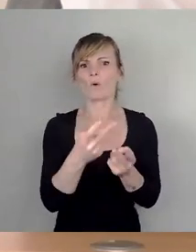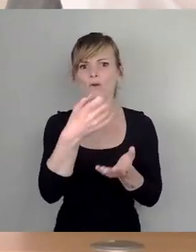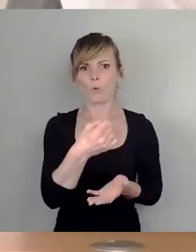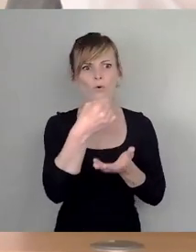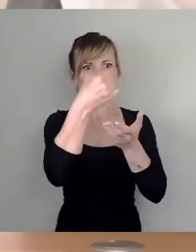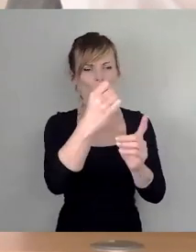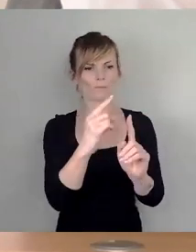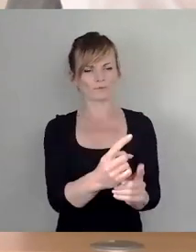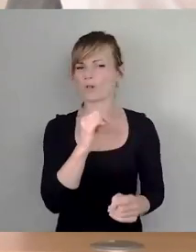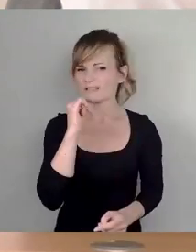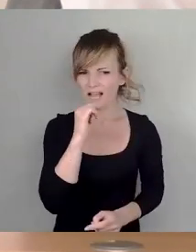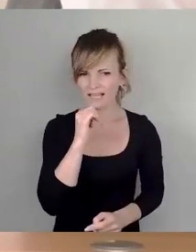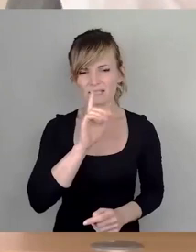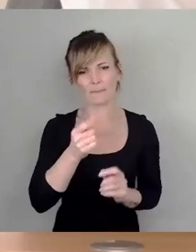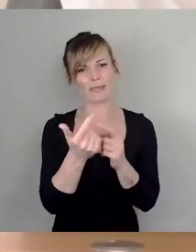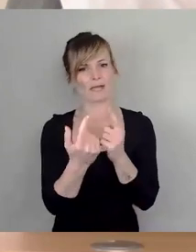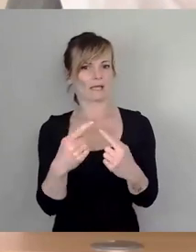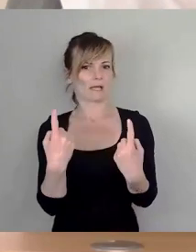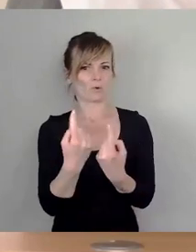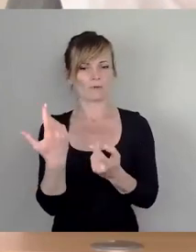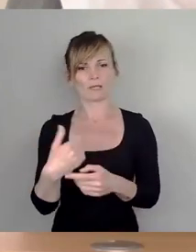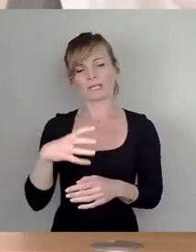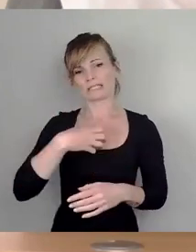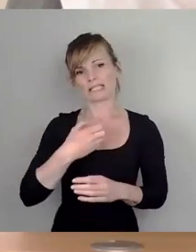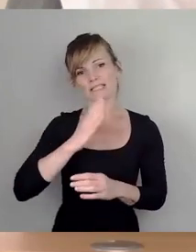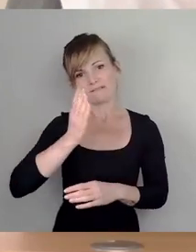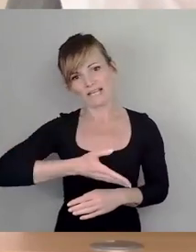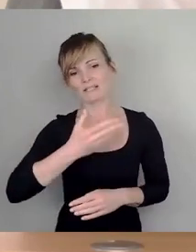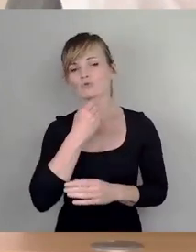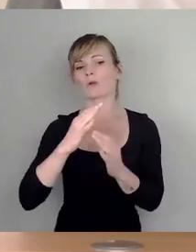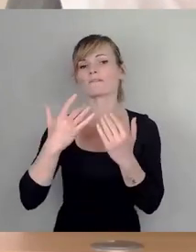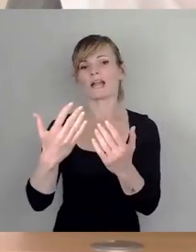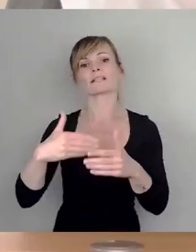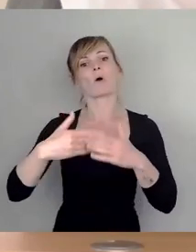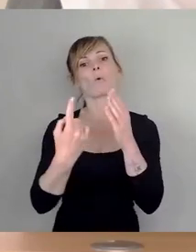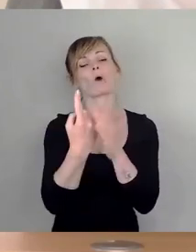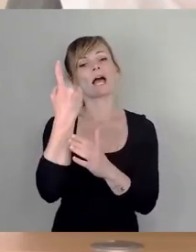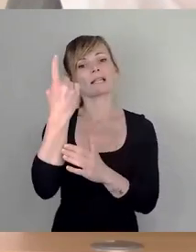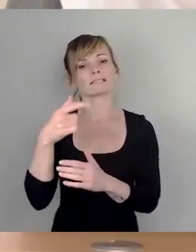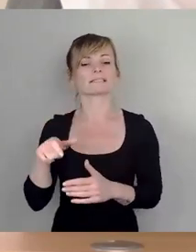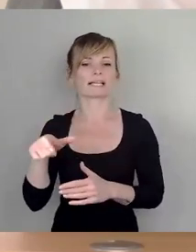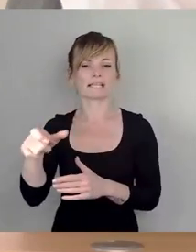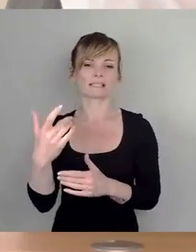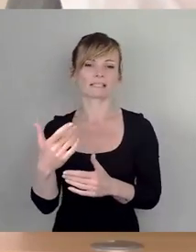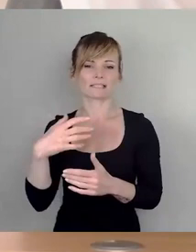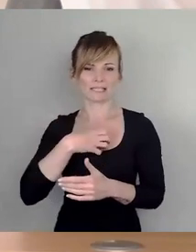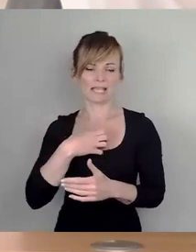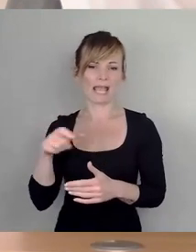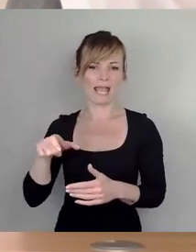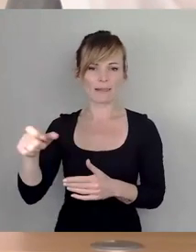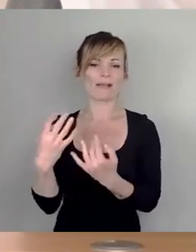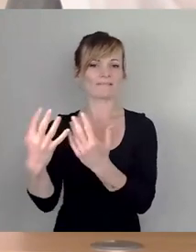um mehrere Räume im Dresdner Westen, im Schönfelder Hochland, dem Dresdner Heller, den Elbwiesen, wo wir die Themen